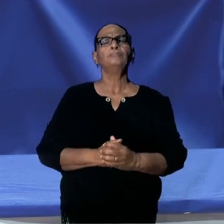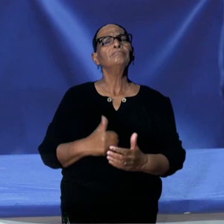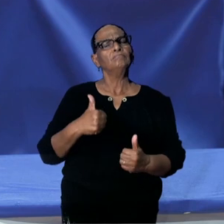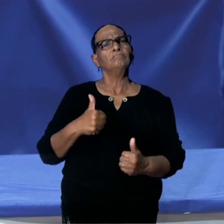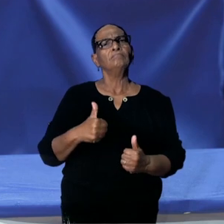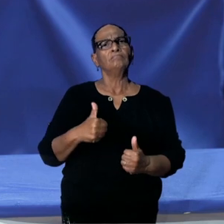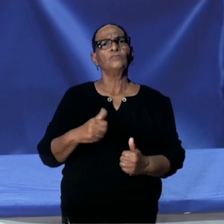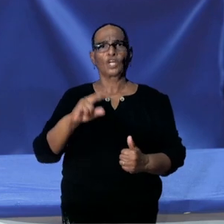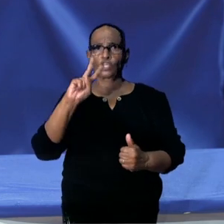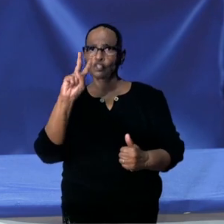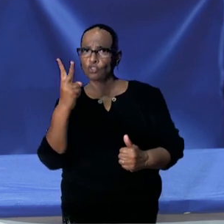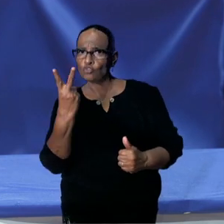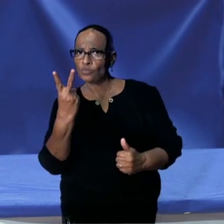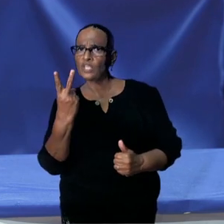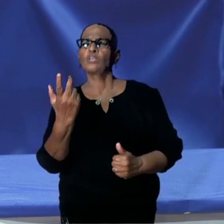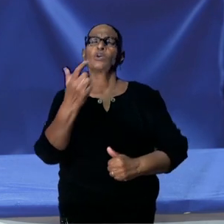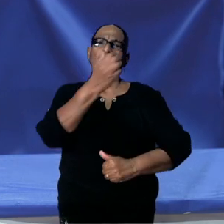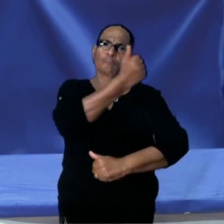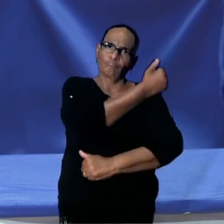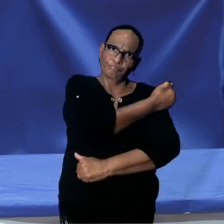Na twee wordt het negentig.